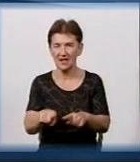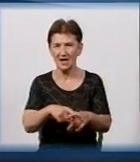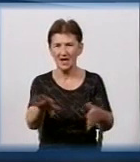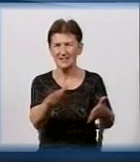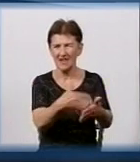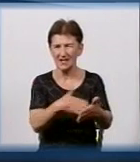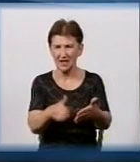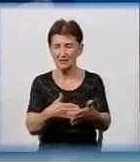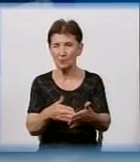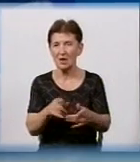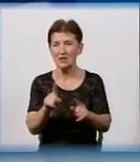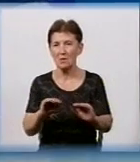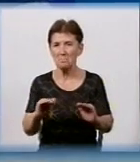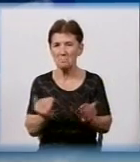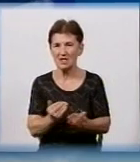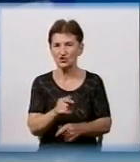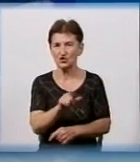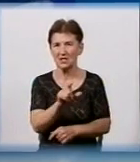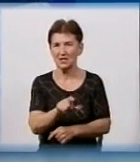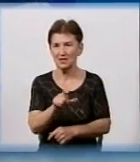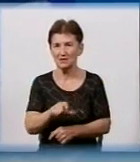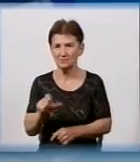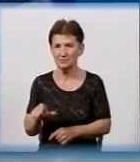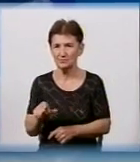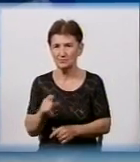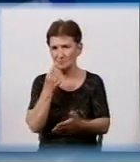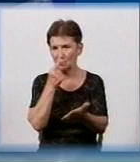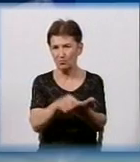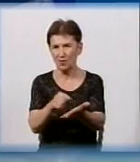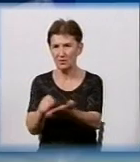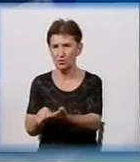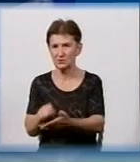людей, тим менше хлопців потрапляться на це.